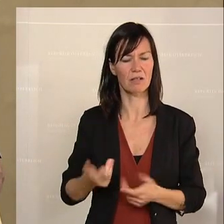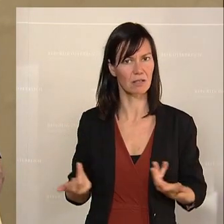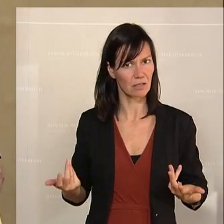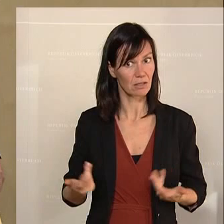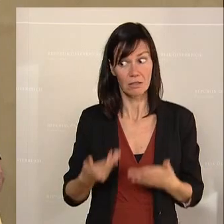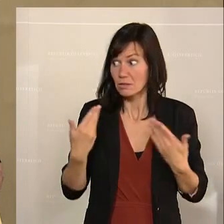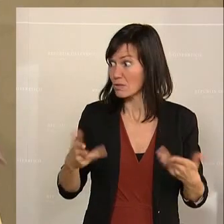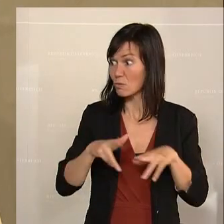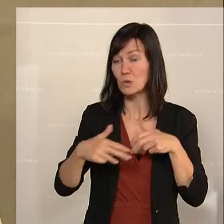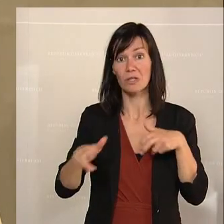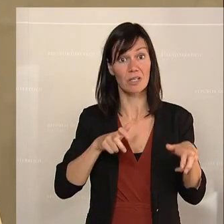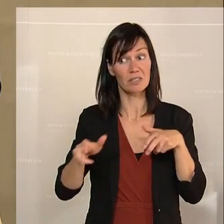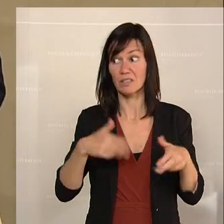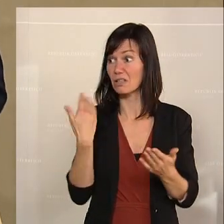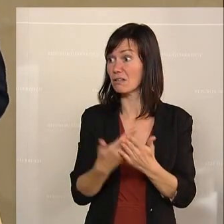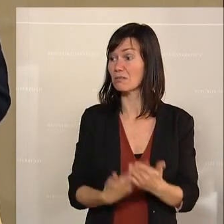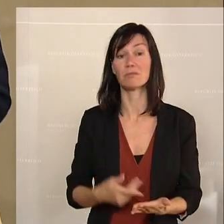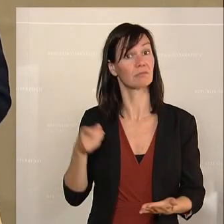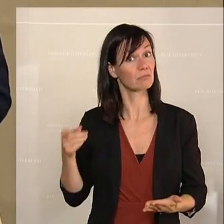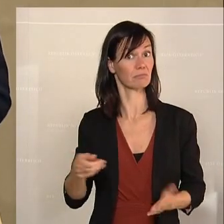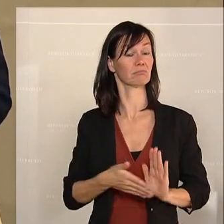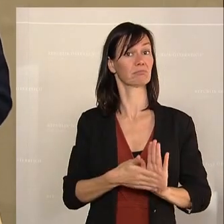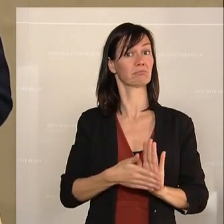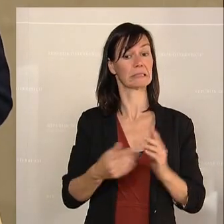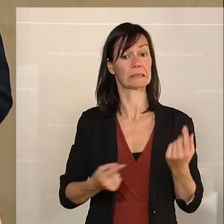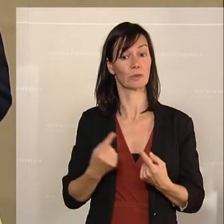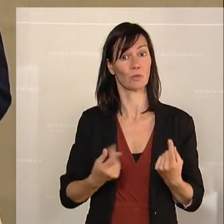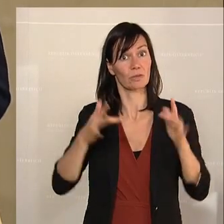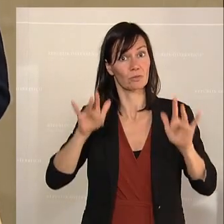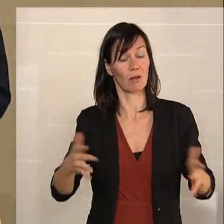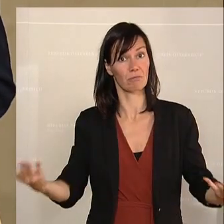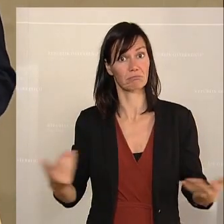Regierung, die wirklich von massiven Versagen geprägt ist.